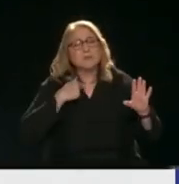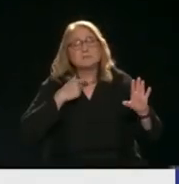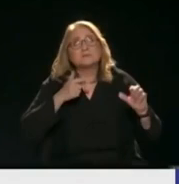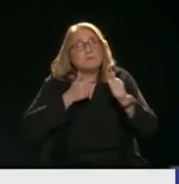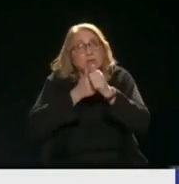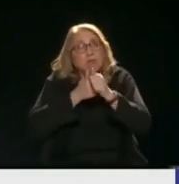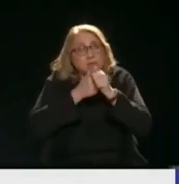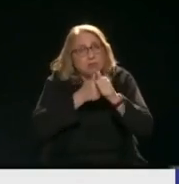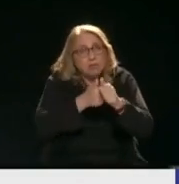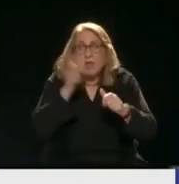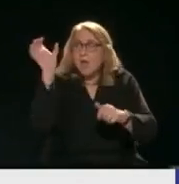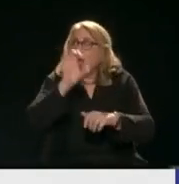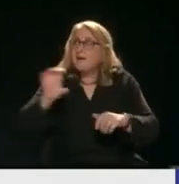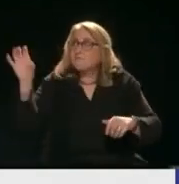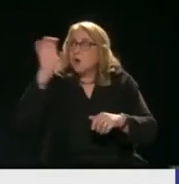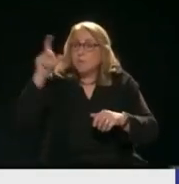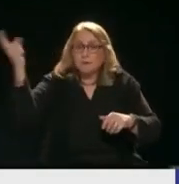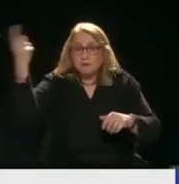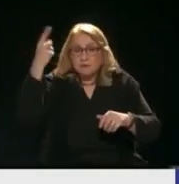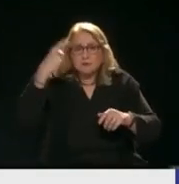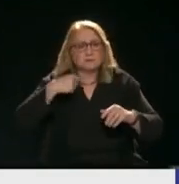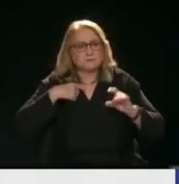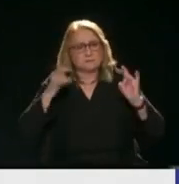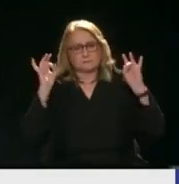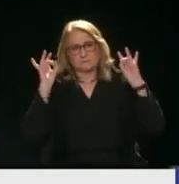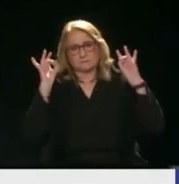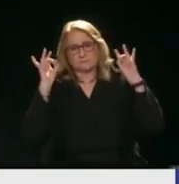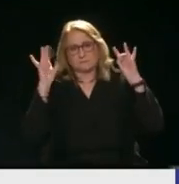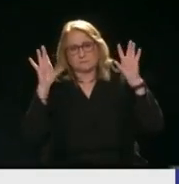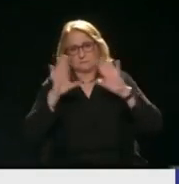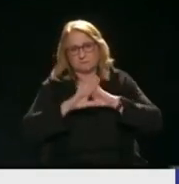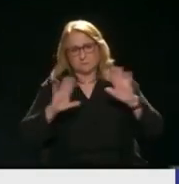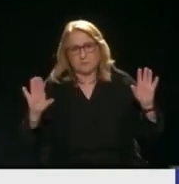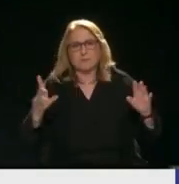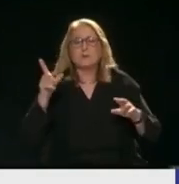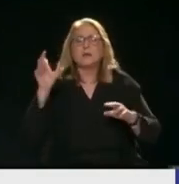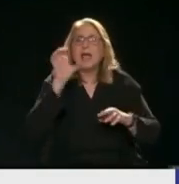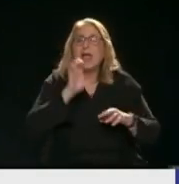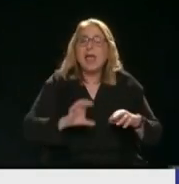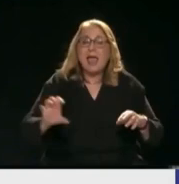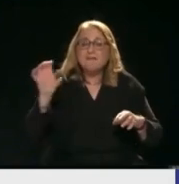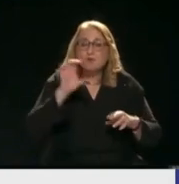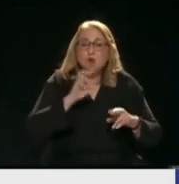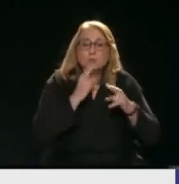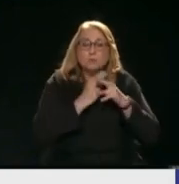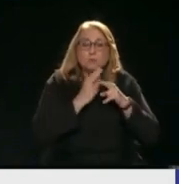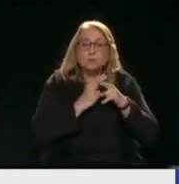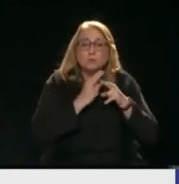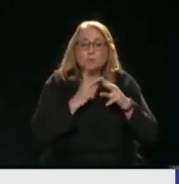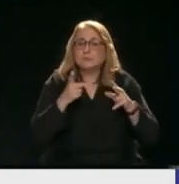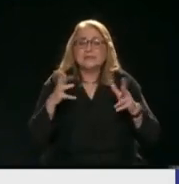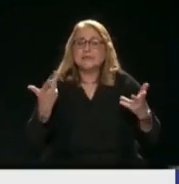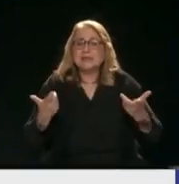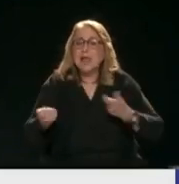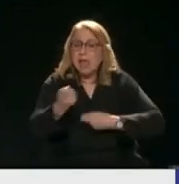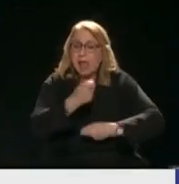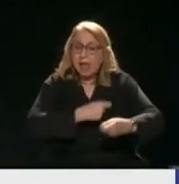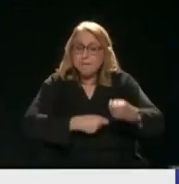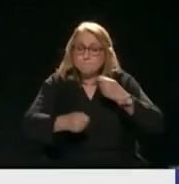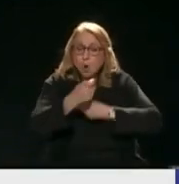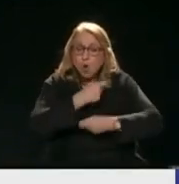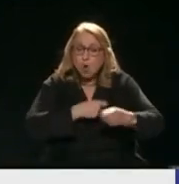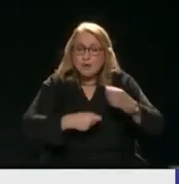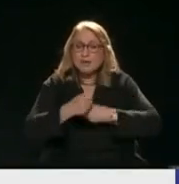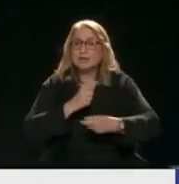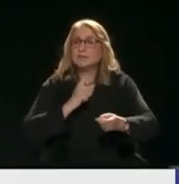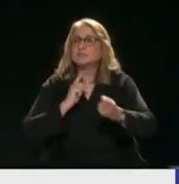χώρας Που μας τρέχει Φυσικά θέλω να καταλάβετε ότι μια ευρωπαϊκή ή ευρώπη Δεν γίνεται τίποτα παραπάνω από μια εμπορική κωδική συμφωνία Αλλά δεν